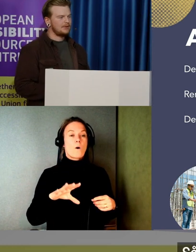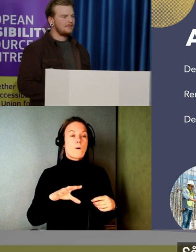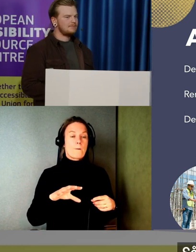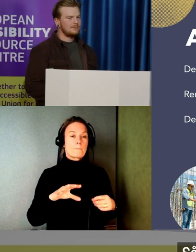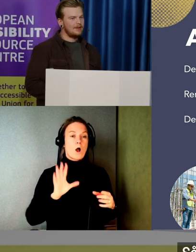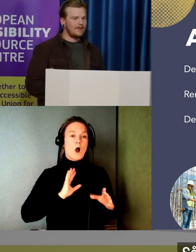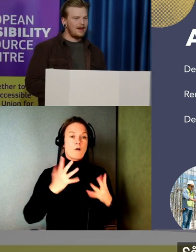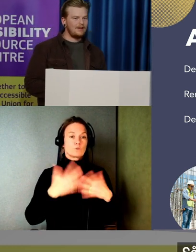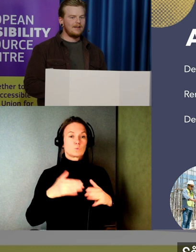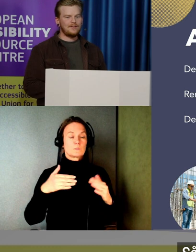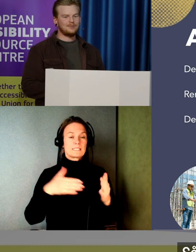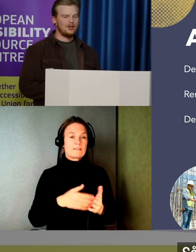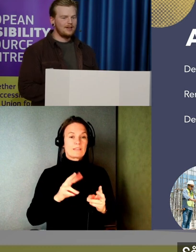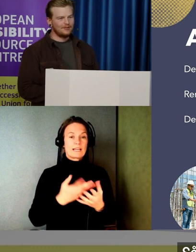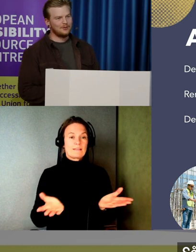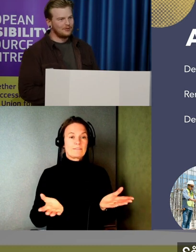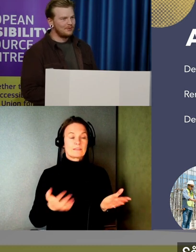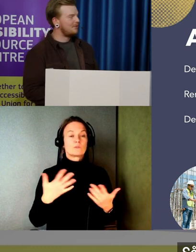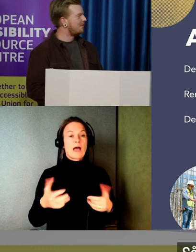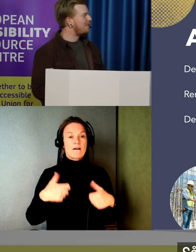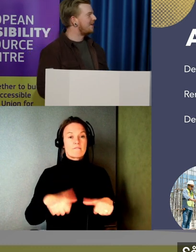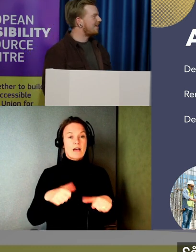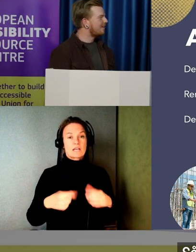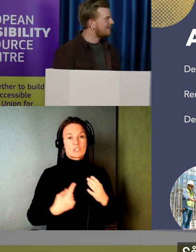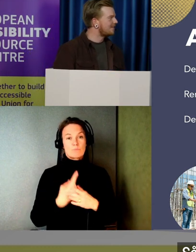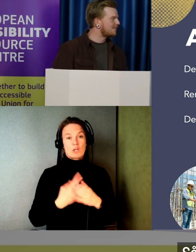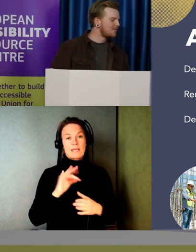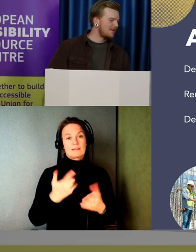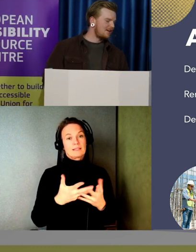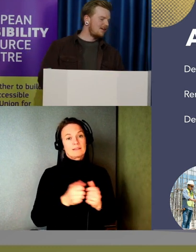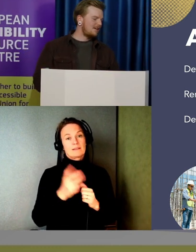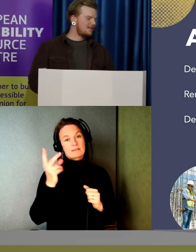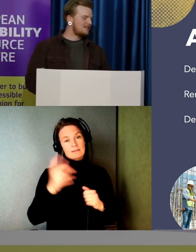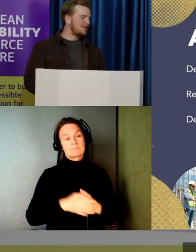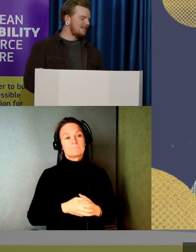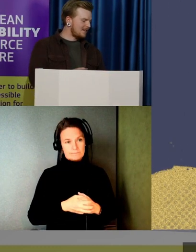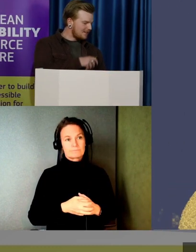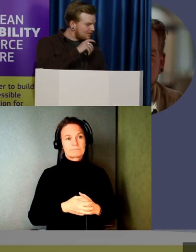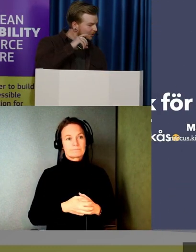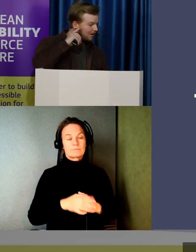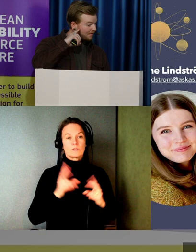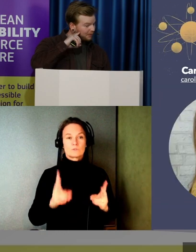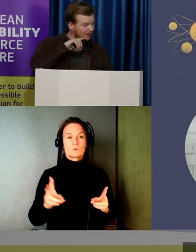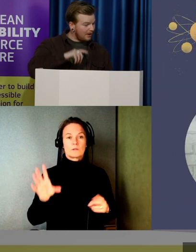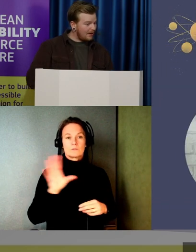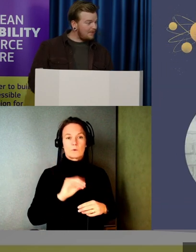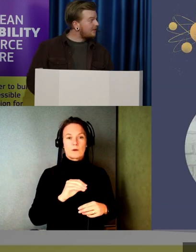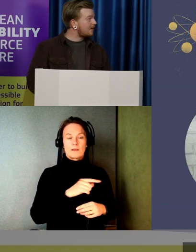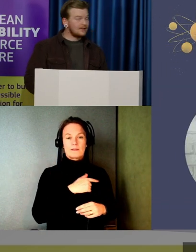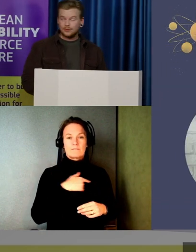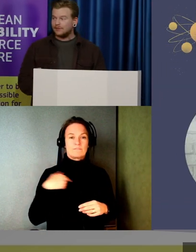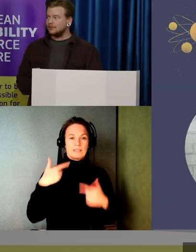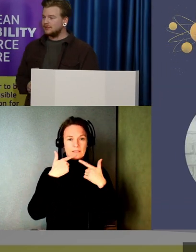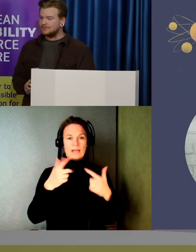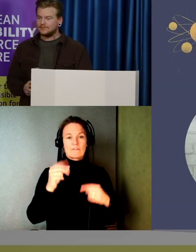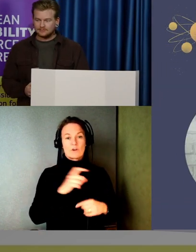Så att det här är en affärsmöjlighet och inget annat egentligen. Som är det här sagt så får vi